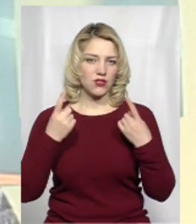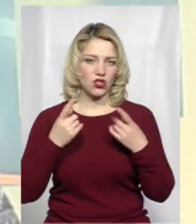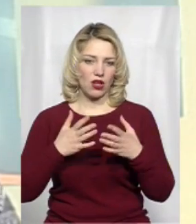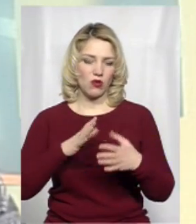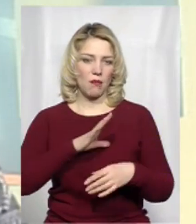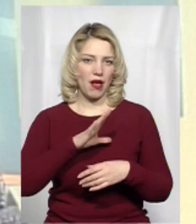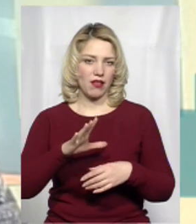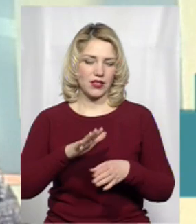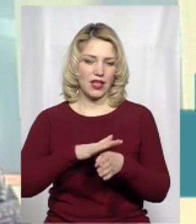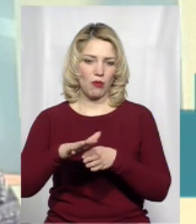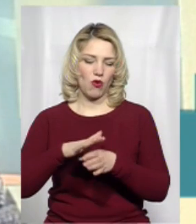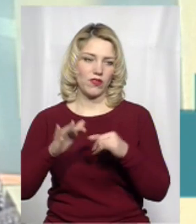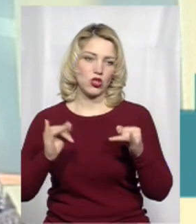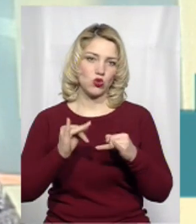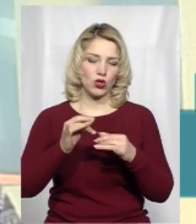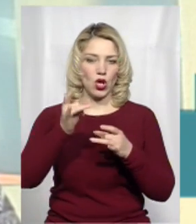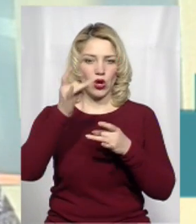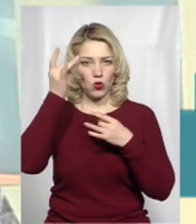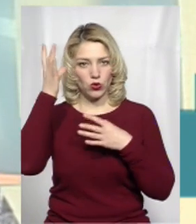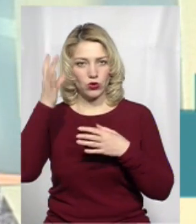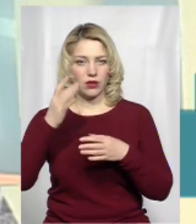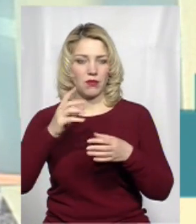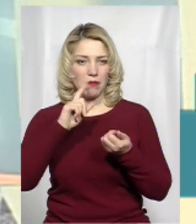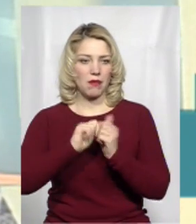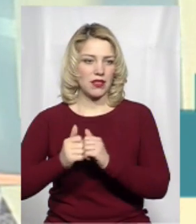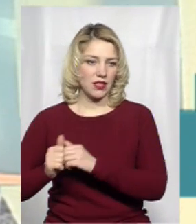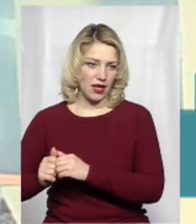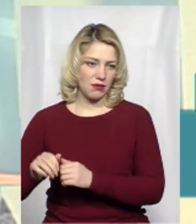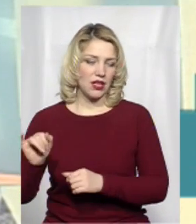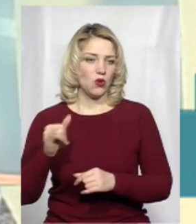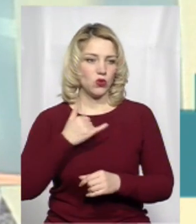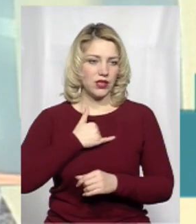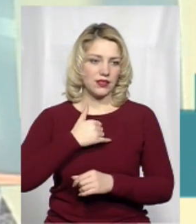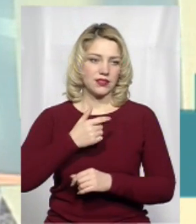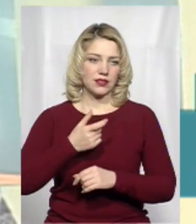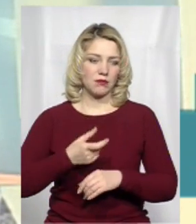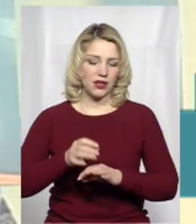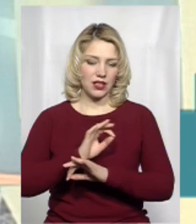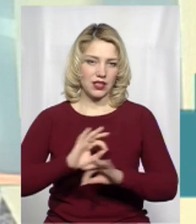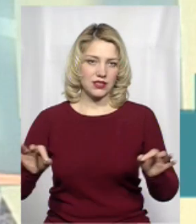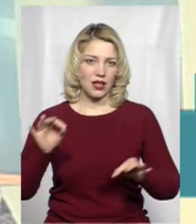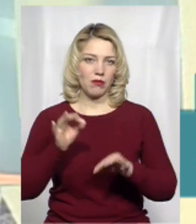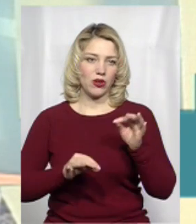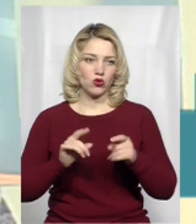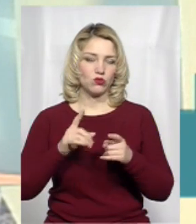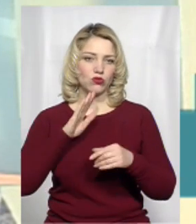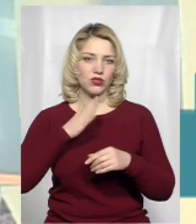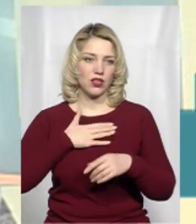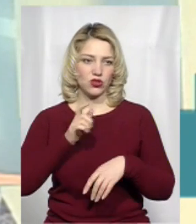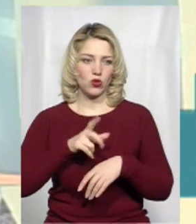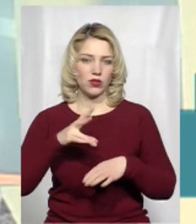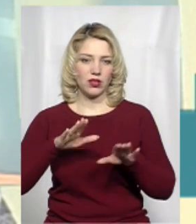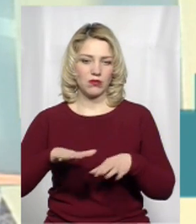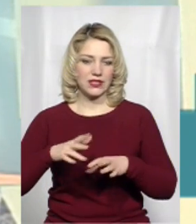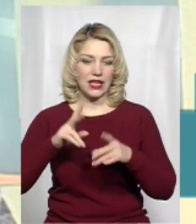наповнена туристичними, історичними пам'ятками. У нас дуже прекрасна природа, але чомусь наші люди на